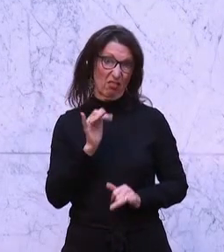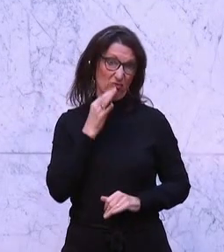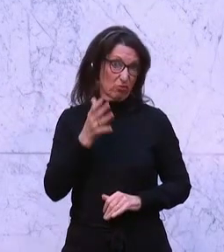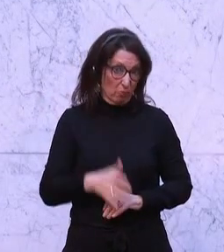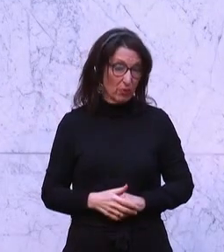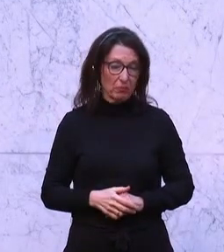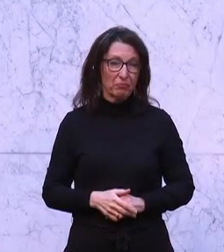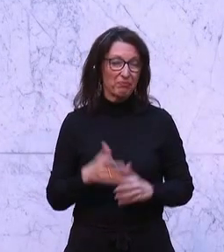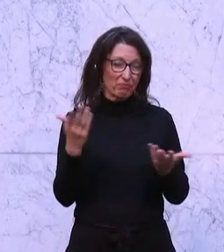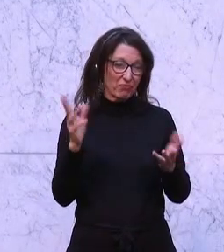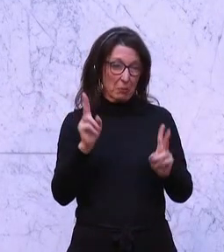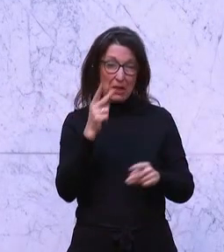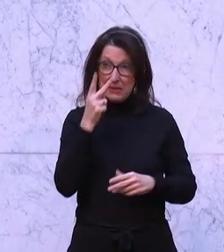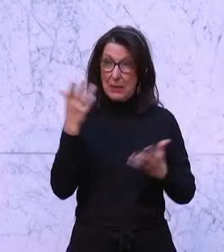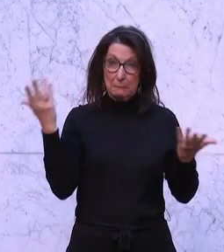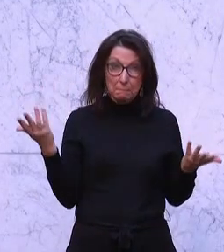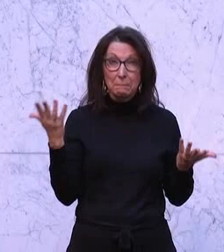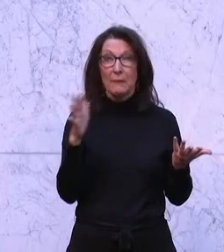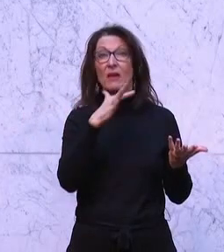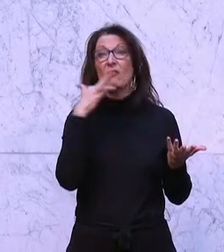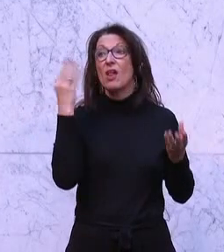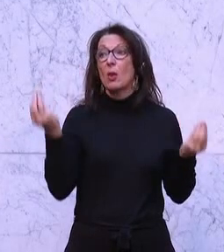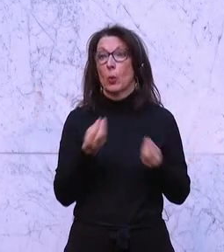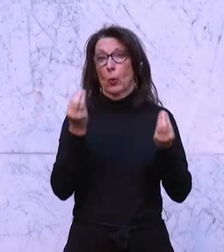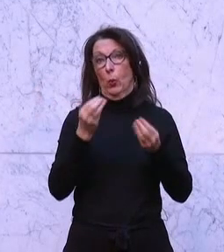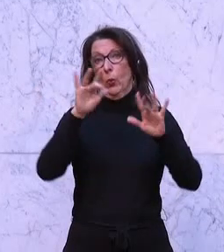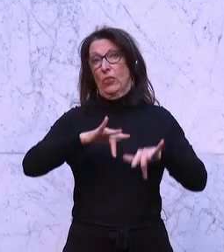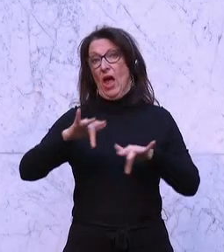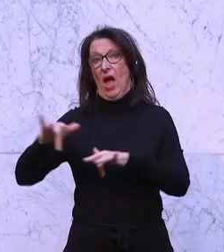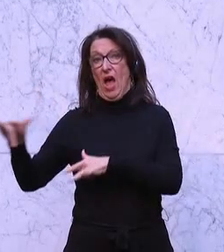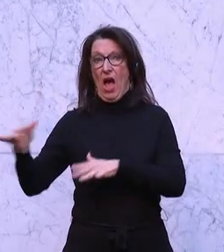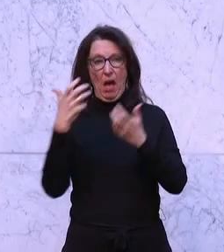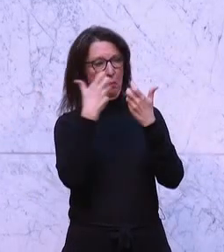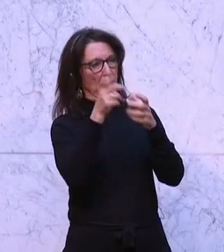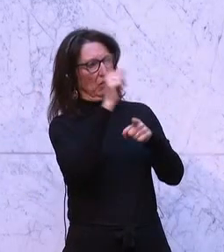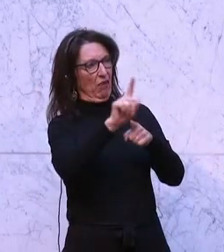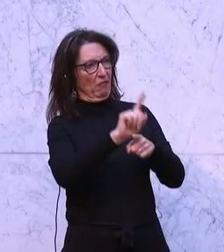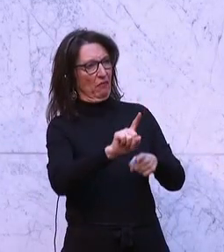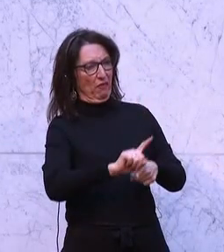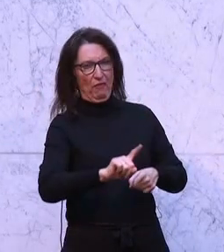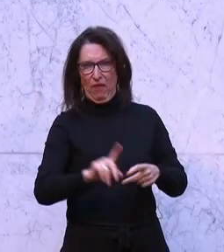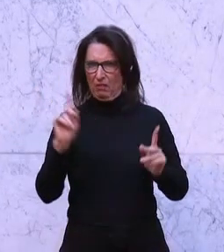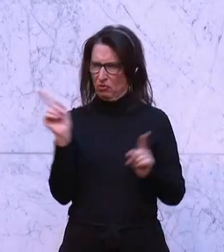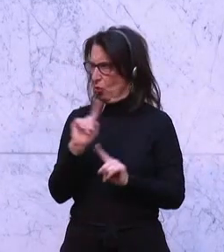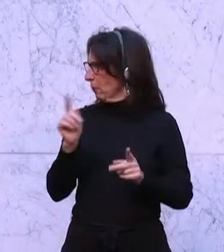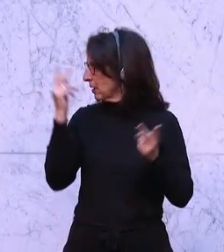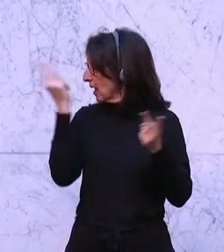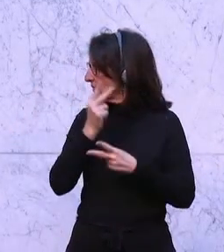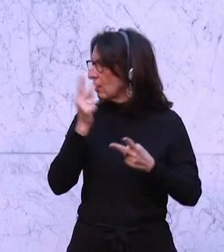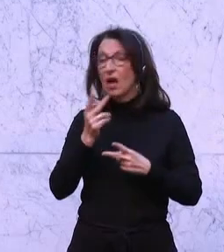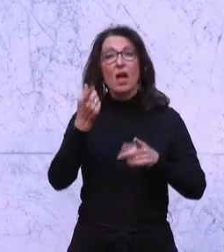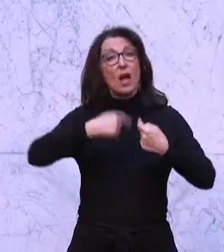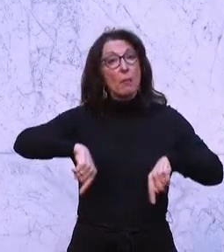geehrten Damen und Herren, sehen also, es gibt genügend Gründe, um diesem lückenhaften Bericht nicht zuzustimmen. Denn die Frauen in unserem Land haben sich